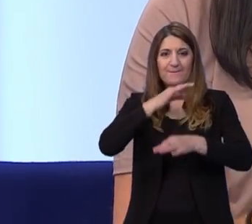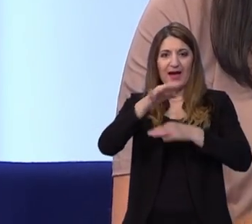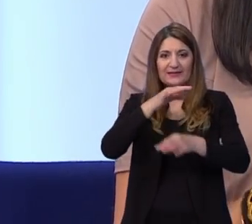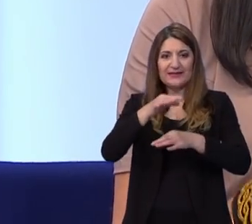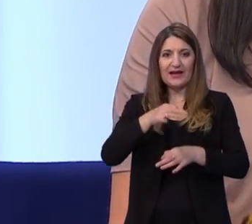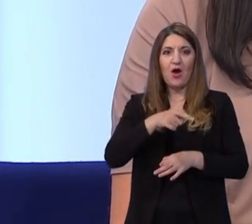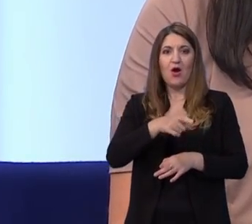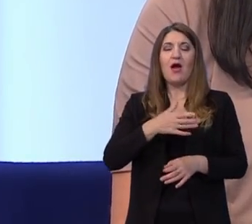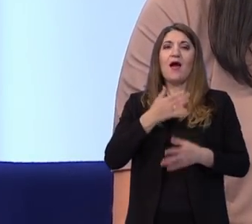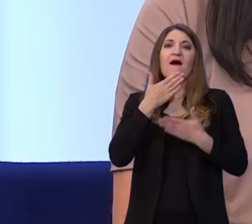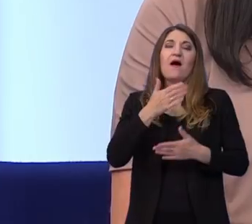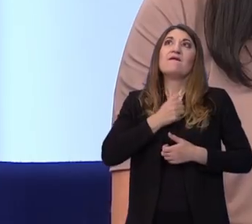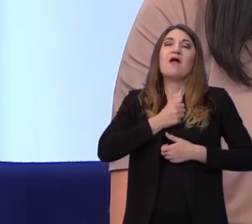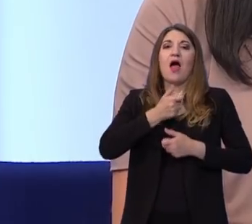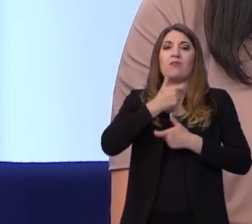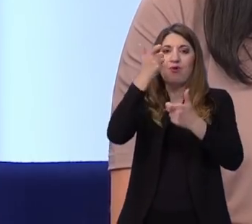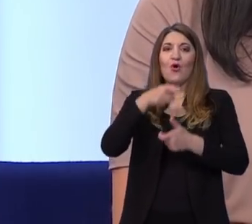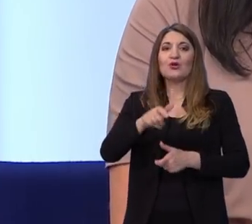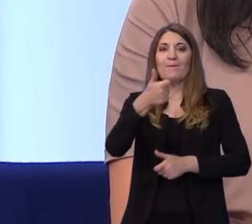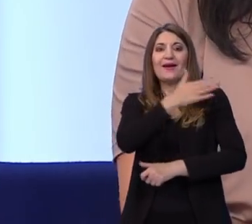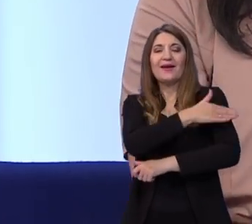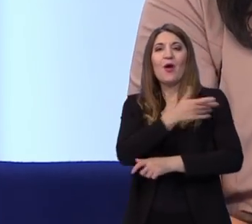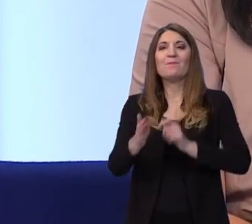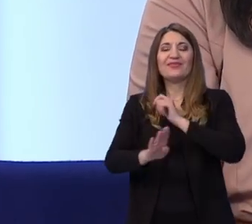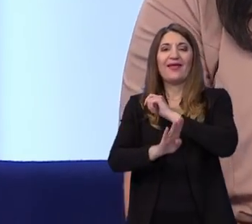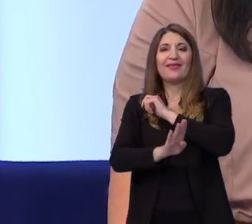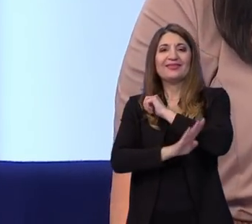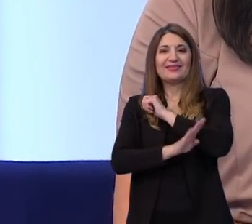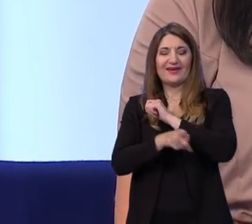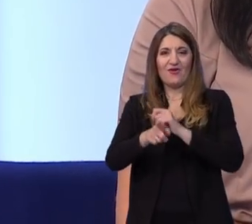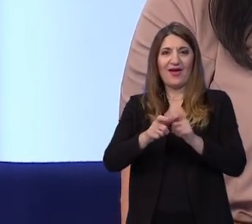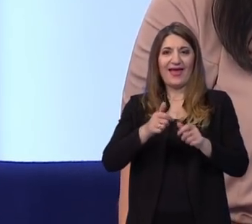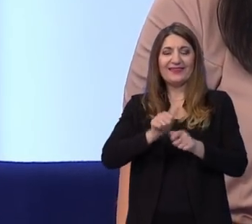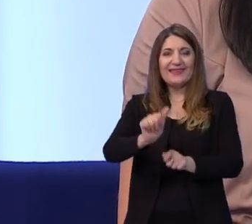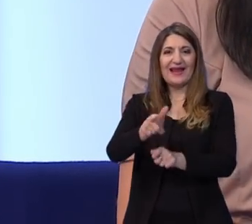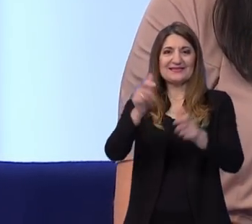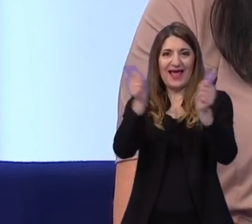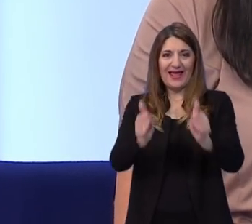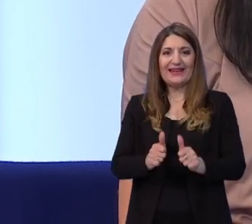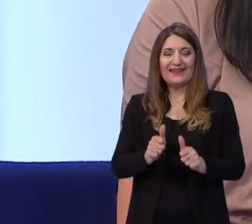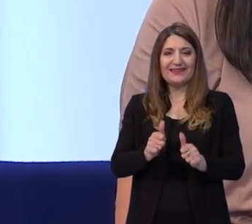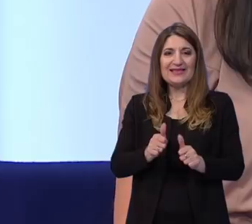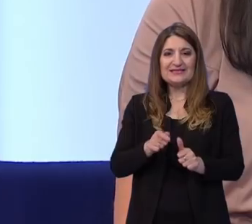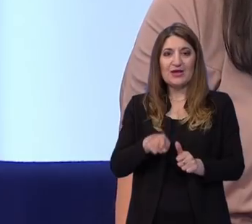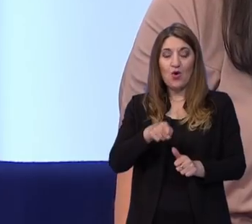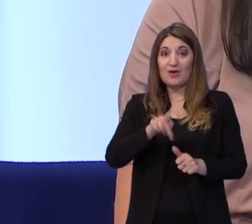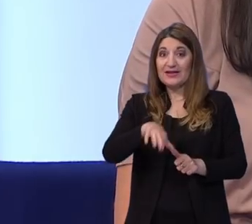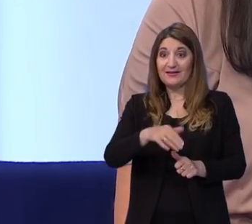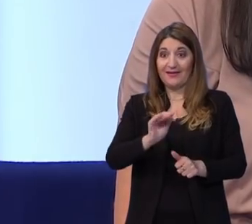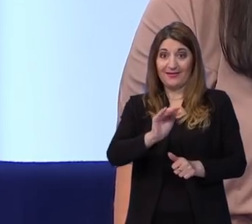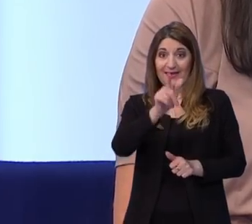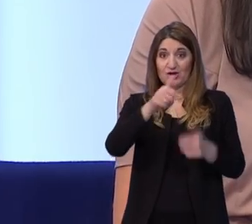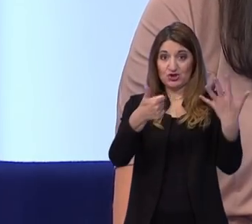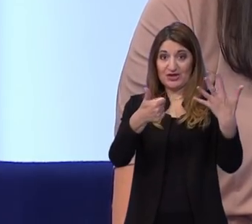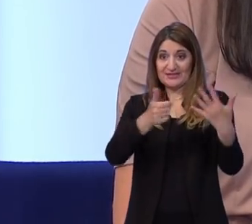novom našem smjeru. Evo, hvala Bogu, izveli smo prvu generaciju drvodjeljskih tehničara, dizajnera. To je djete koje živi, dakle, gdje je šestero djece.